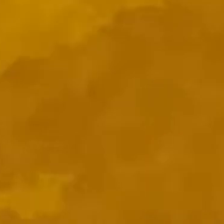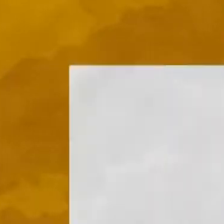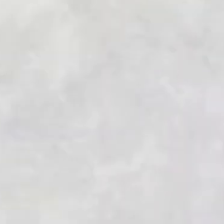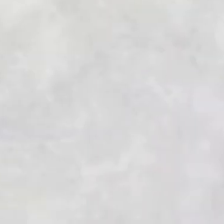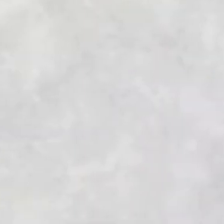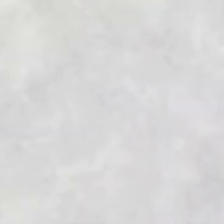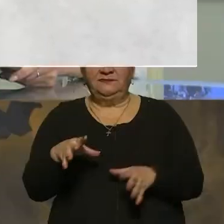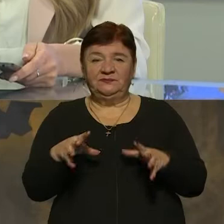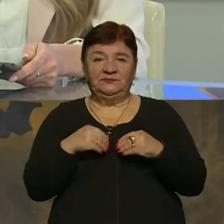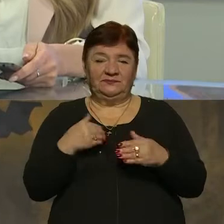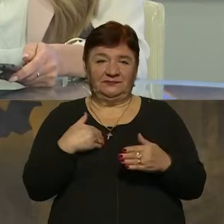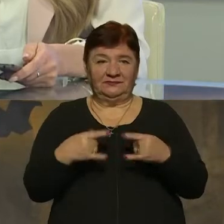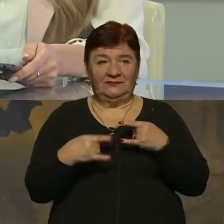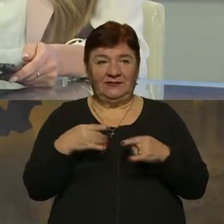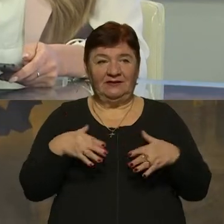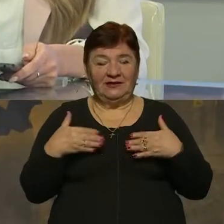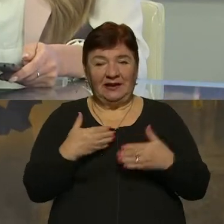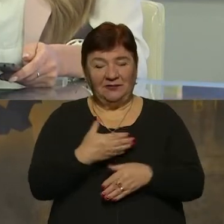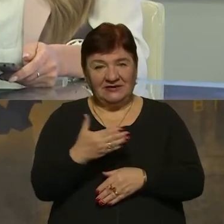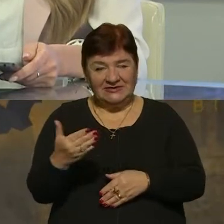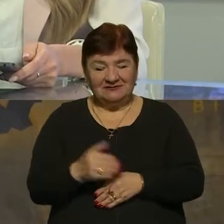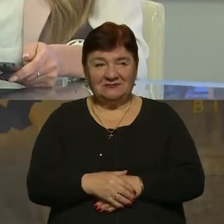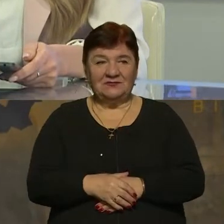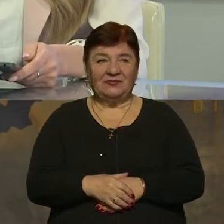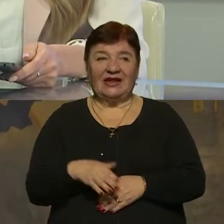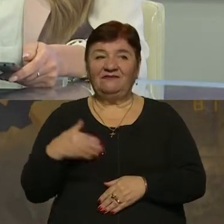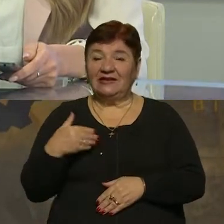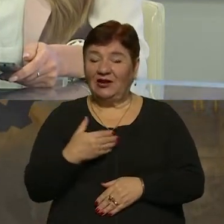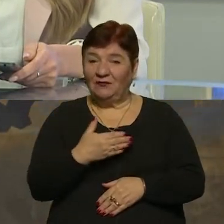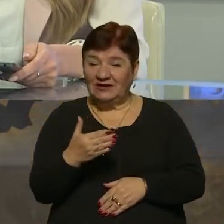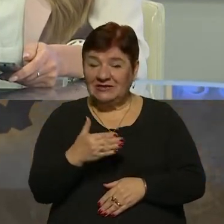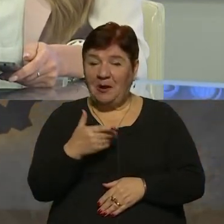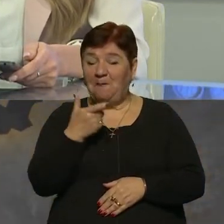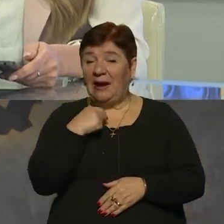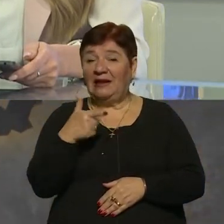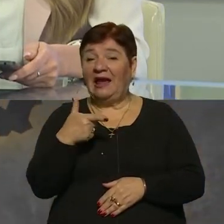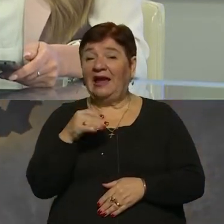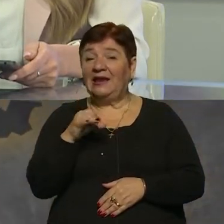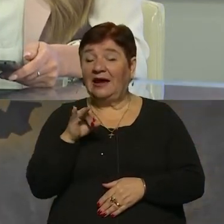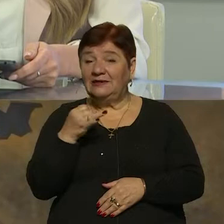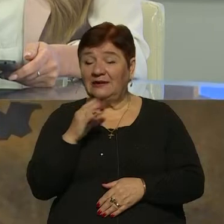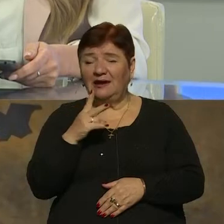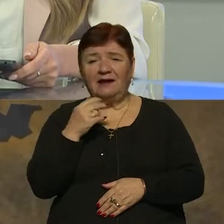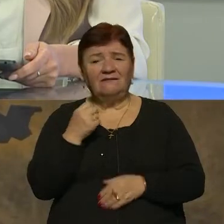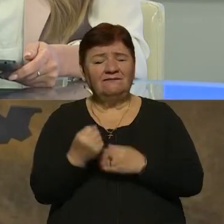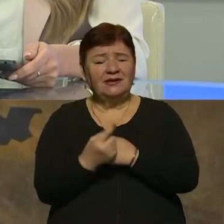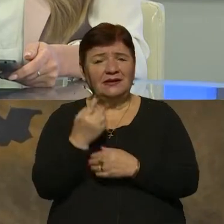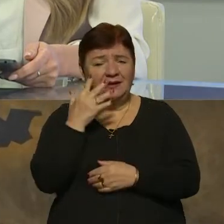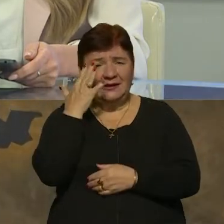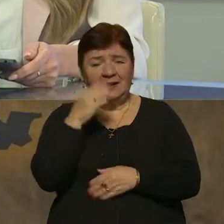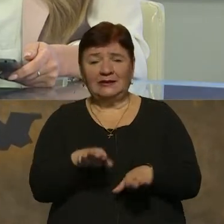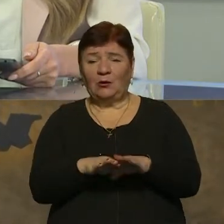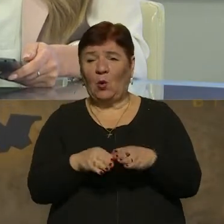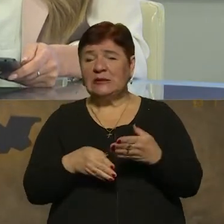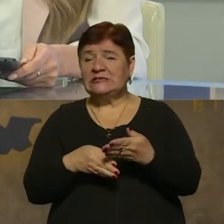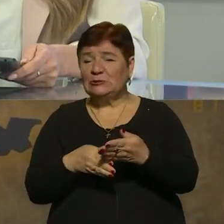приєднується до нашого ефіру. Вітаємо вас. Вітаю вас. Пане Геннадію, то як виникла ідея створення такого застосунку?